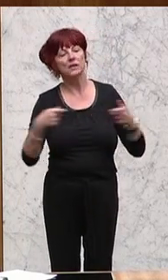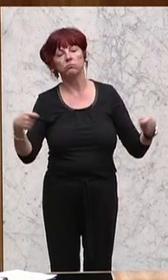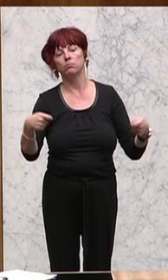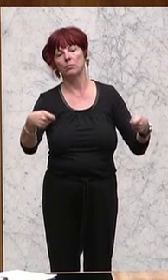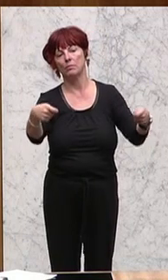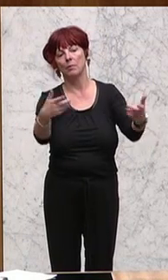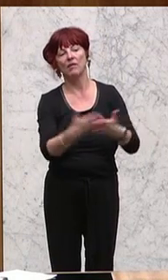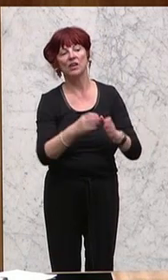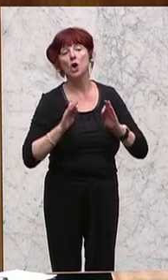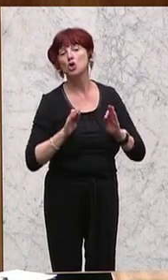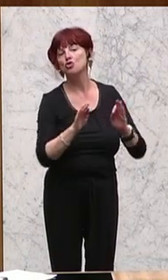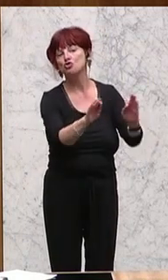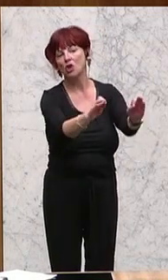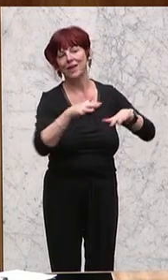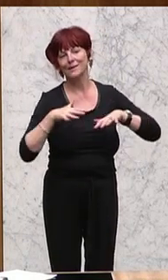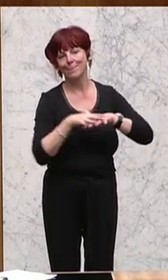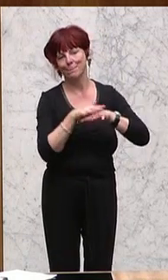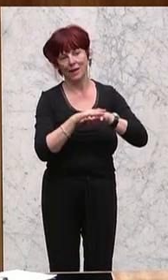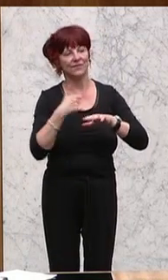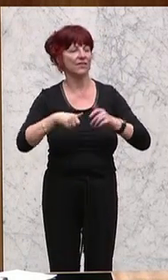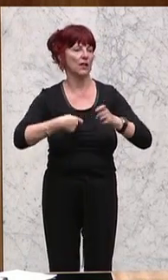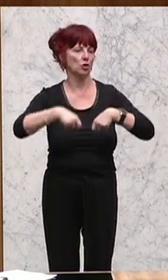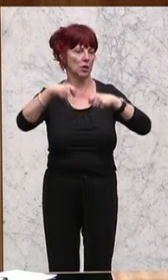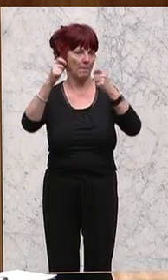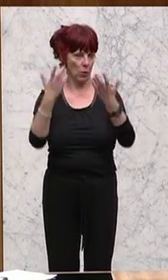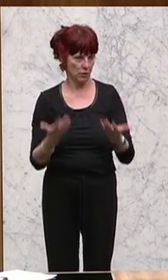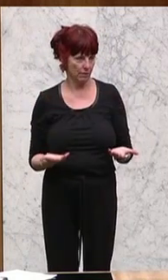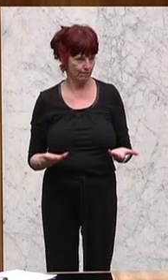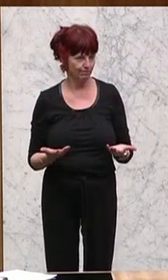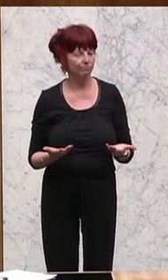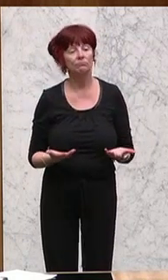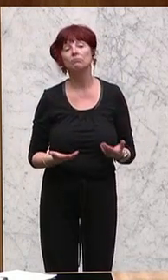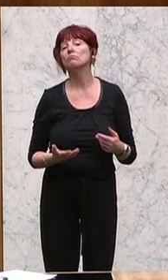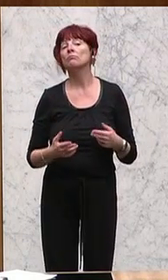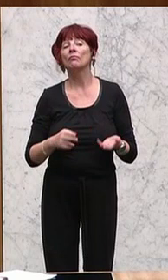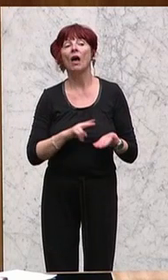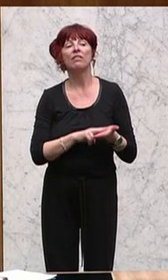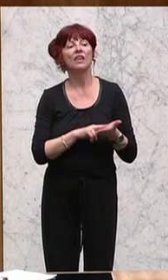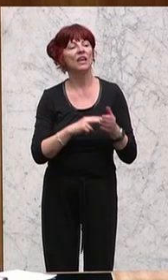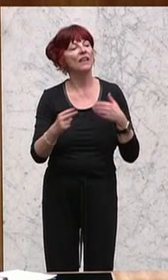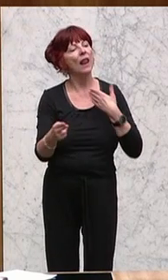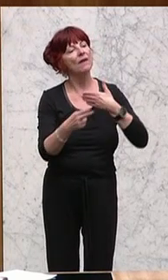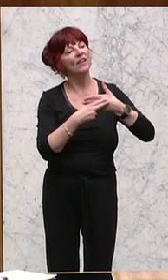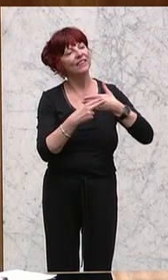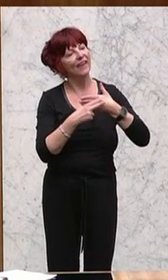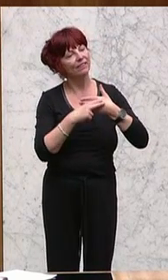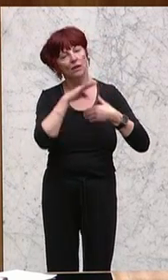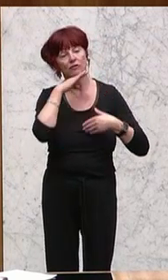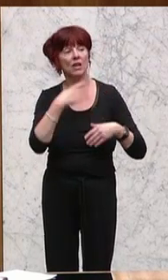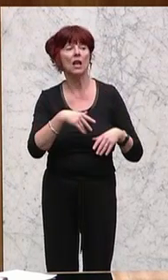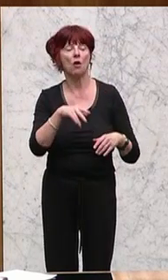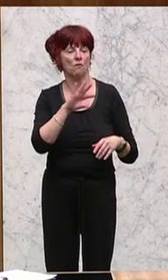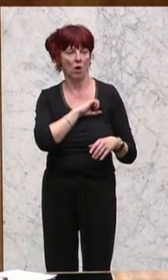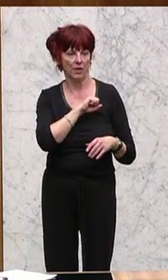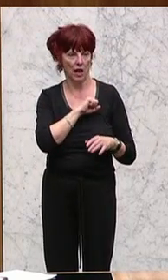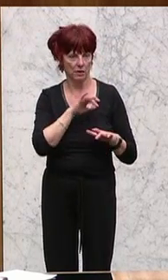Straßennetzes investiert. Die digitale Vignette bringt sehr, sehr viele Vorteile. Sie haben es gehört, ich will es nicht wiederholen.